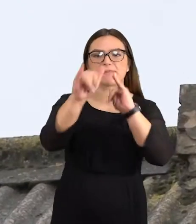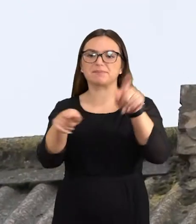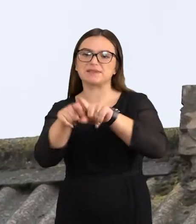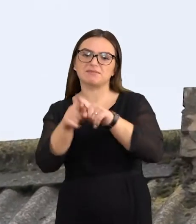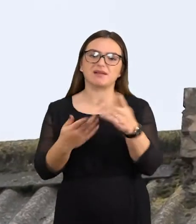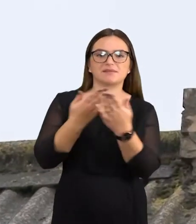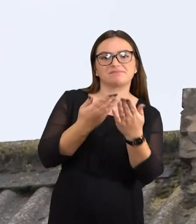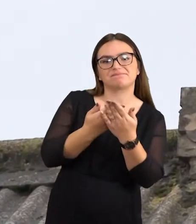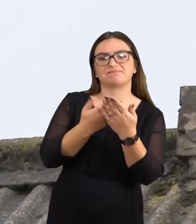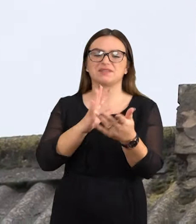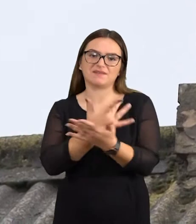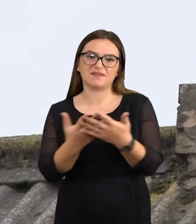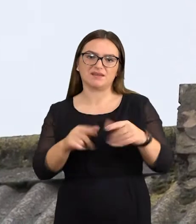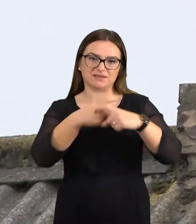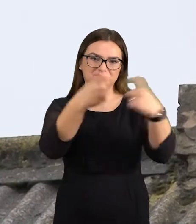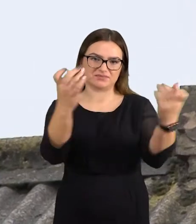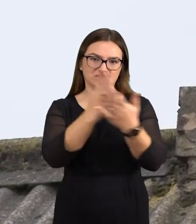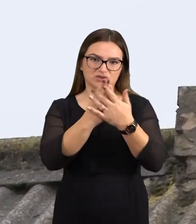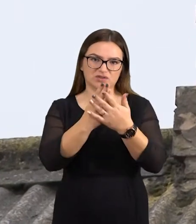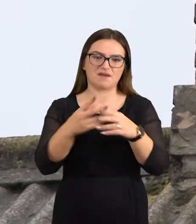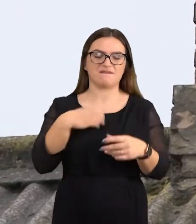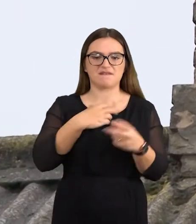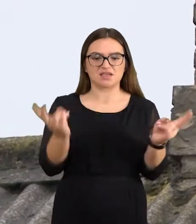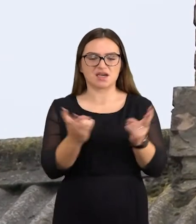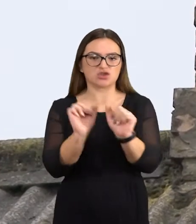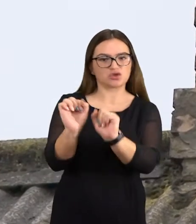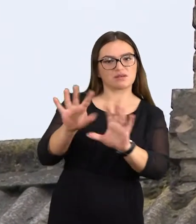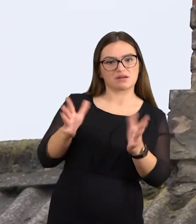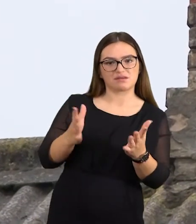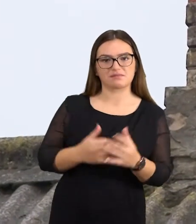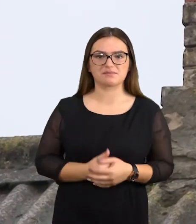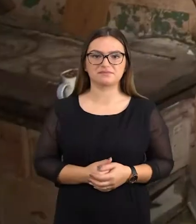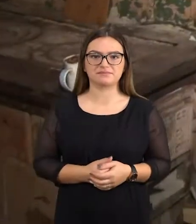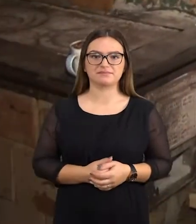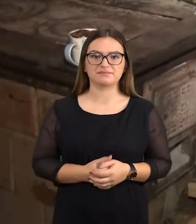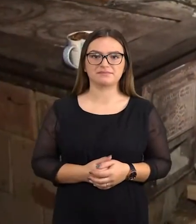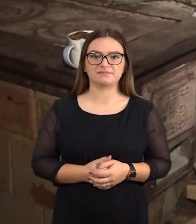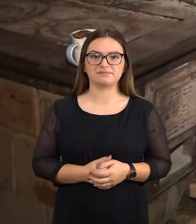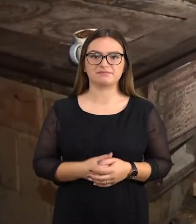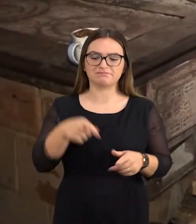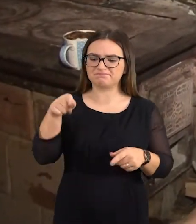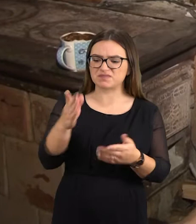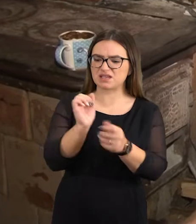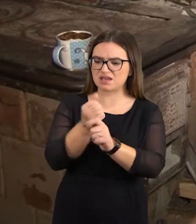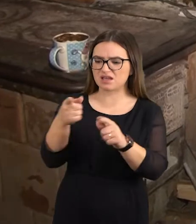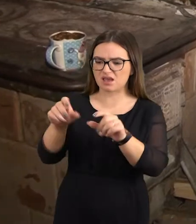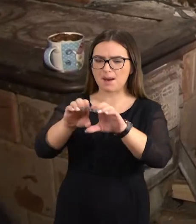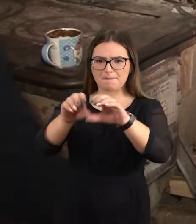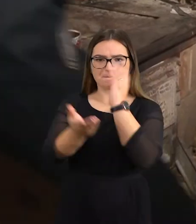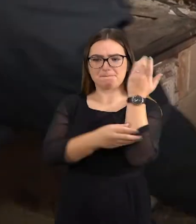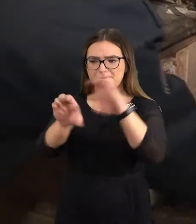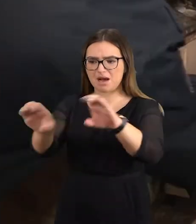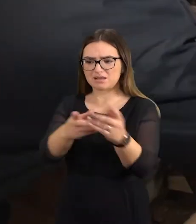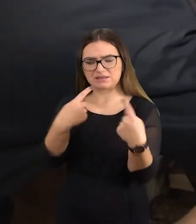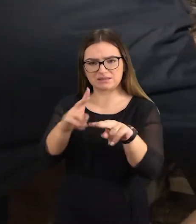dalinasi patarimais galinčiai suškirsti gais rūkelę ar išgelbėti gyvybę iškilus pavojui. Čia reikėtų atkrautų, bent jau metrai,